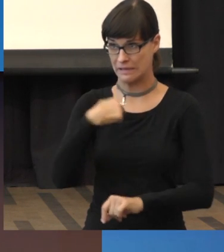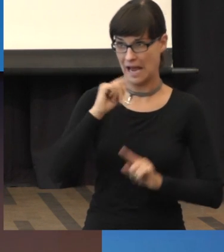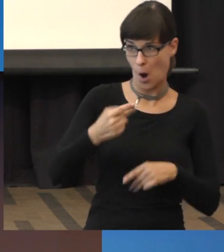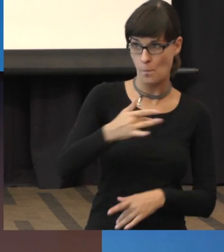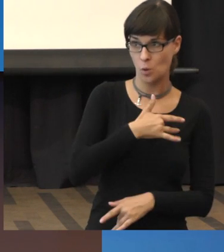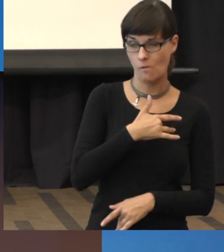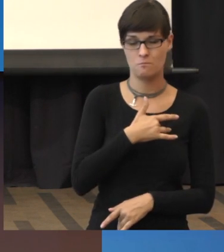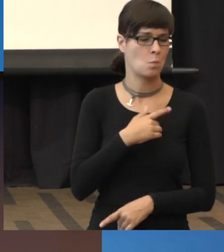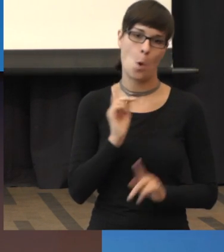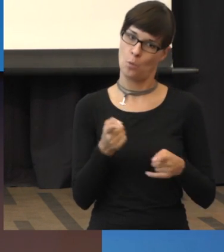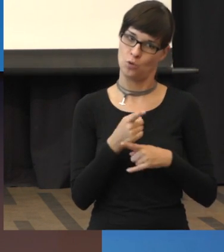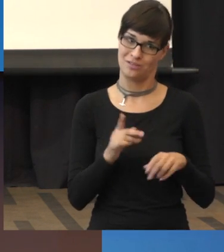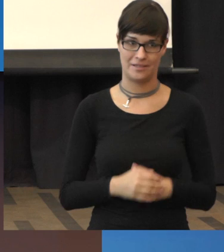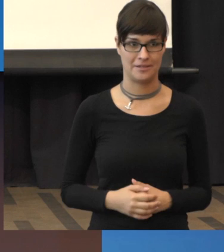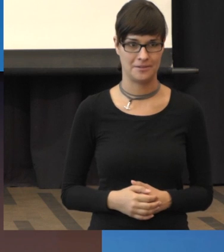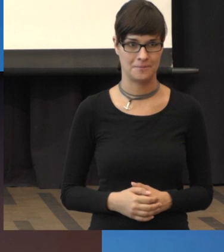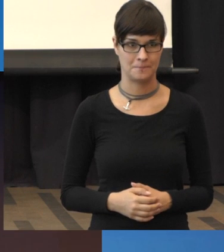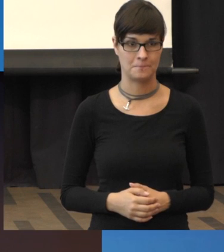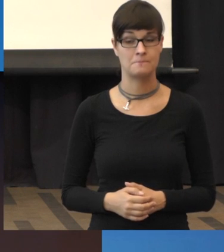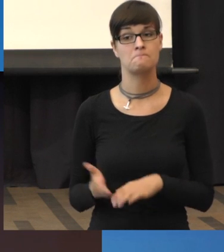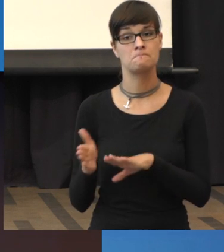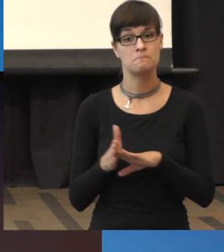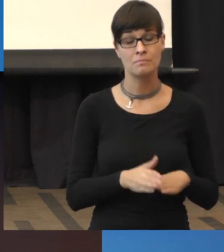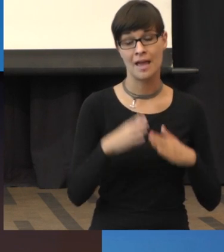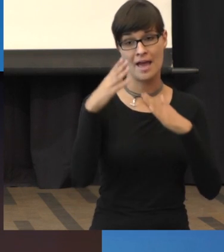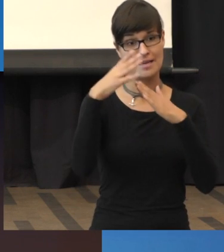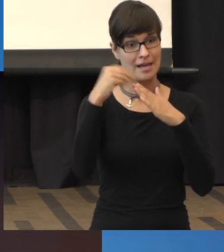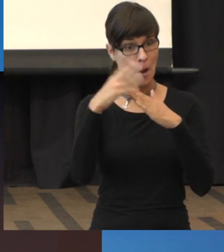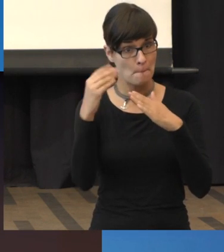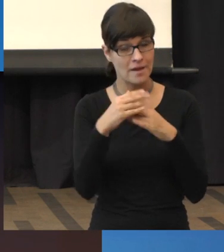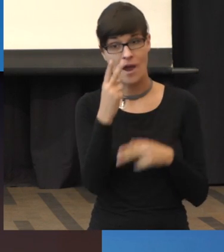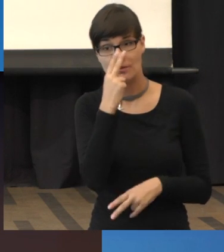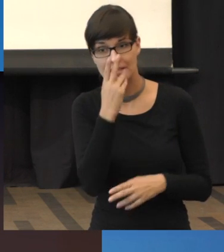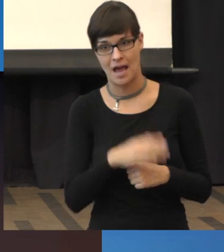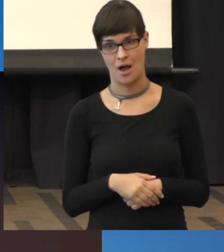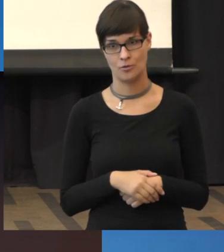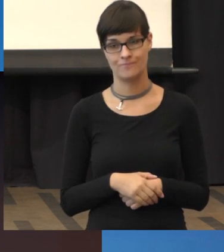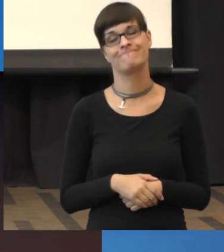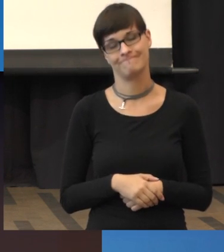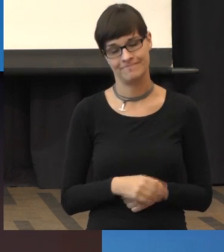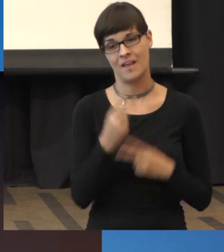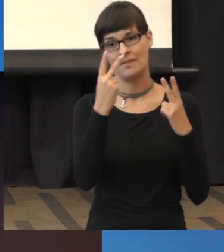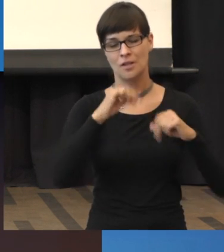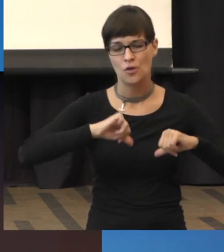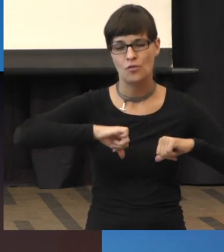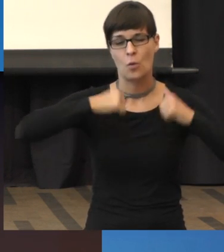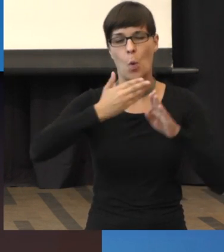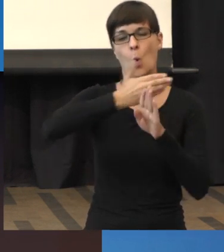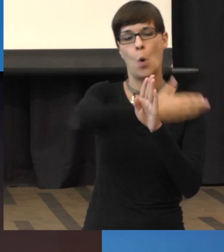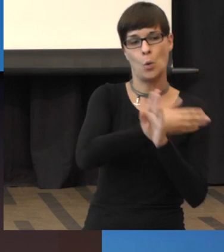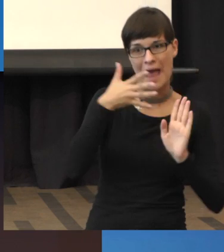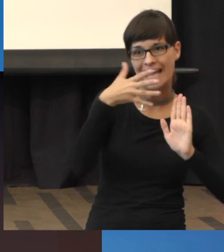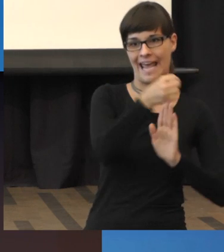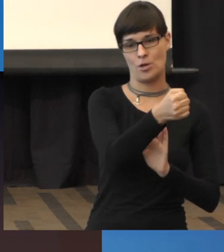So, Therapie. Was können wir machen? Also einmal die Früherkennung und ist auch eine Therapie ist,